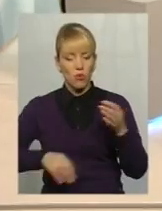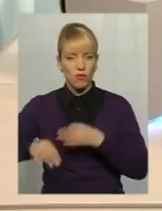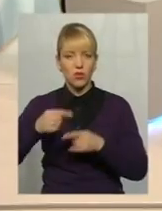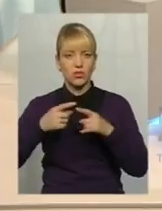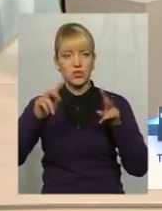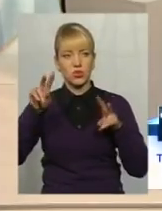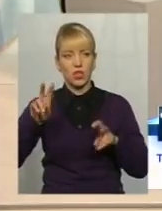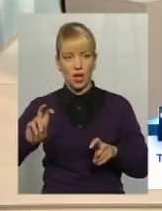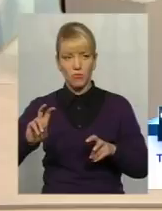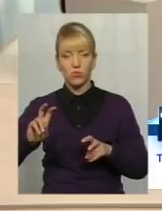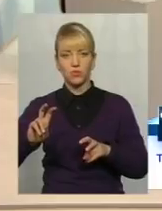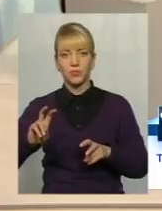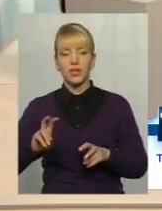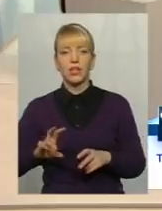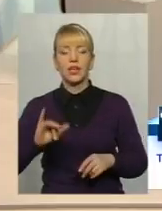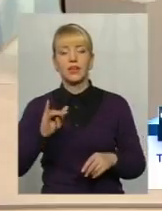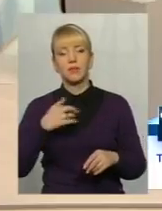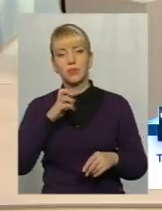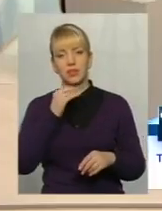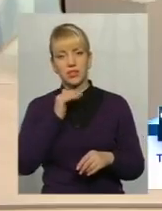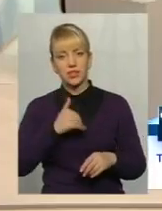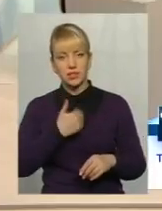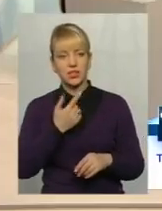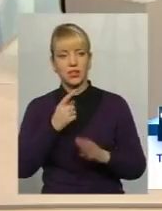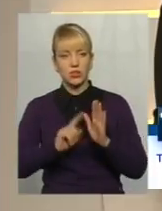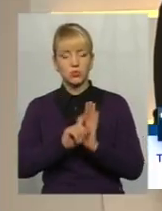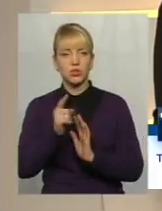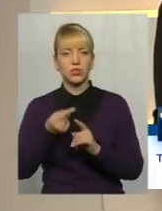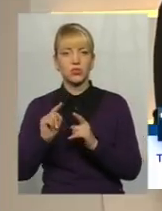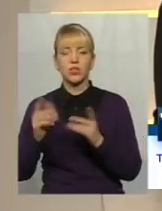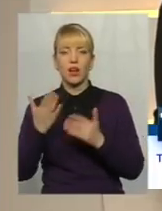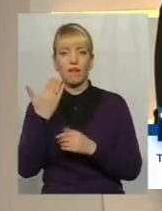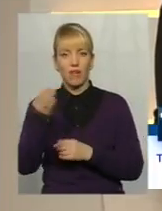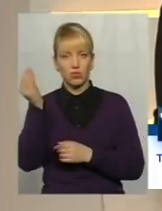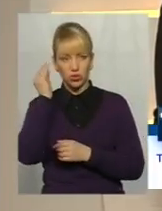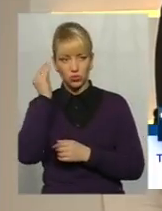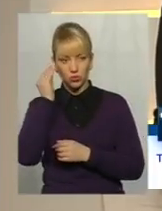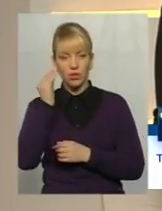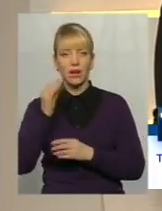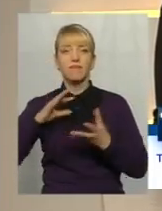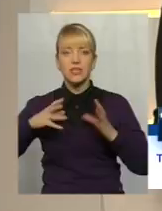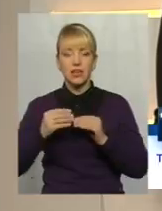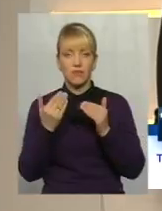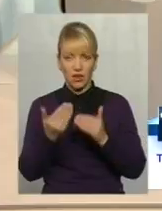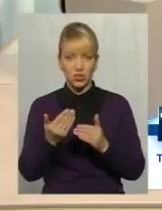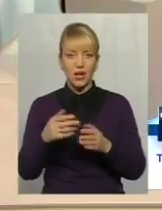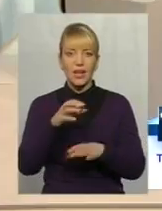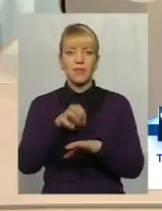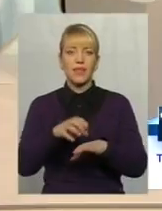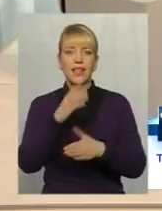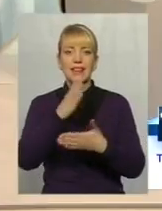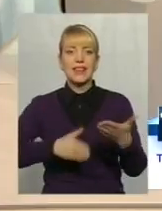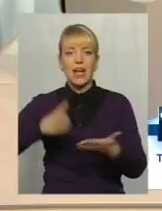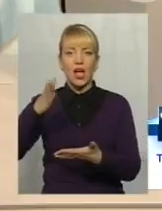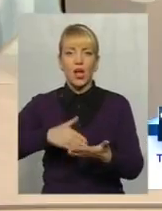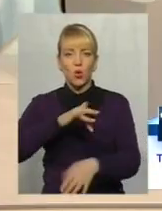цієї теми. І хотіла б розпочати з того, яка взагалі ваша думка, суто ваша, декомунізація. Що це таке